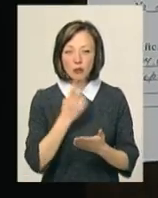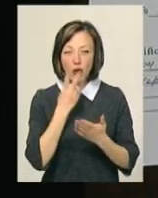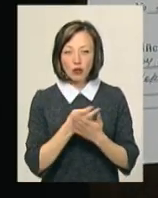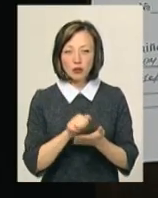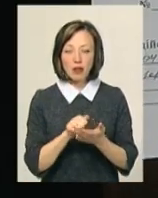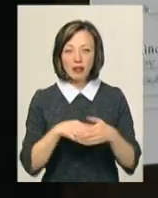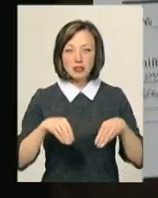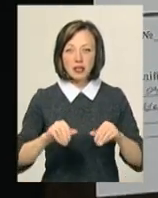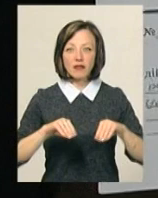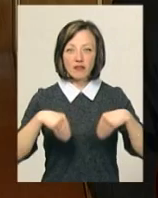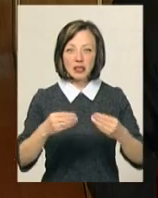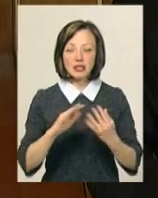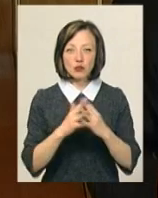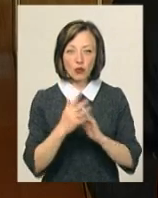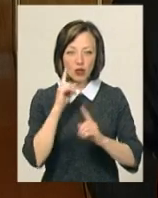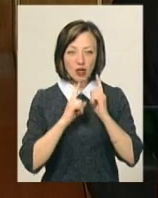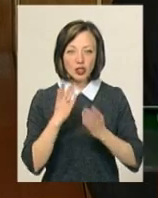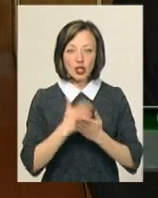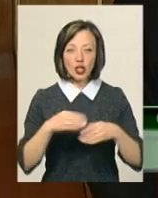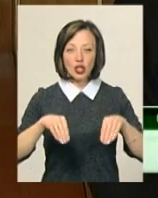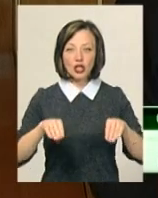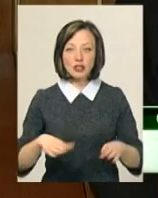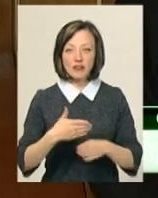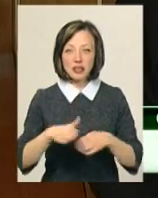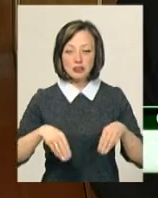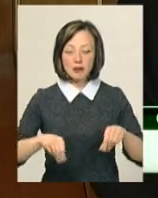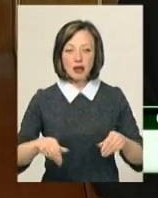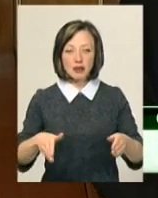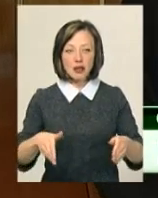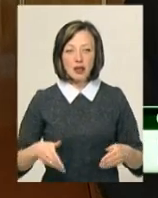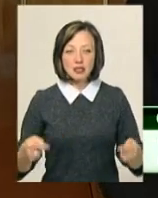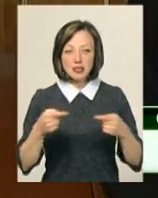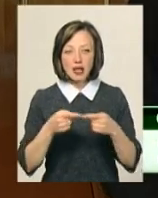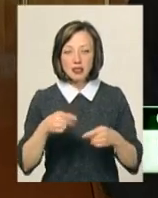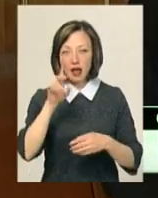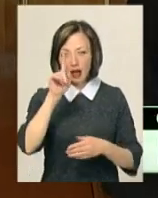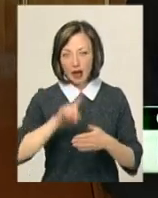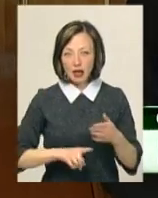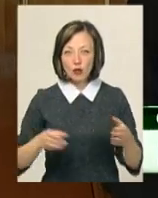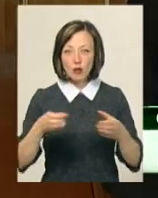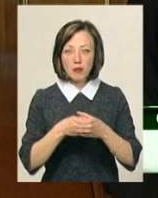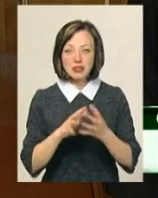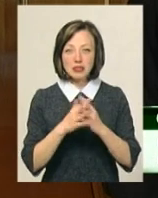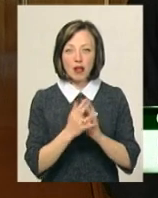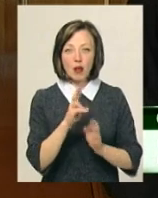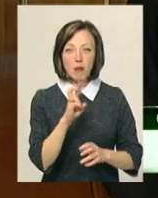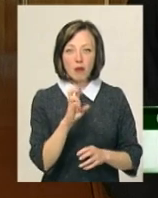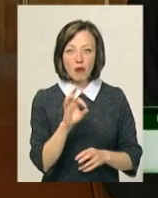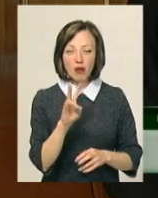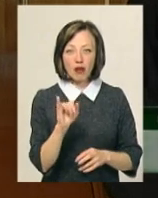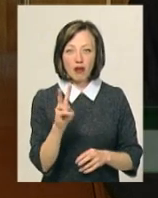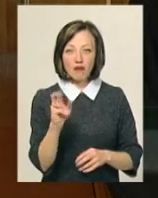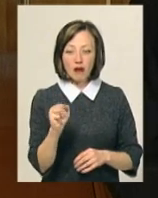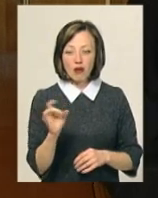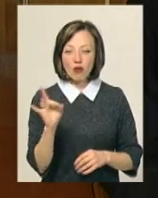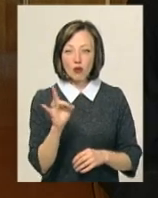на землю, видані сільською радою. Є рішення про виділення земельної ділянки саме релігійній громаді села Букиївка Української православної церкви у розмірі